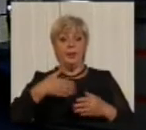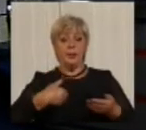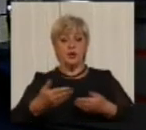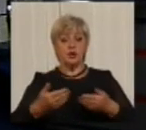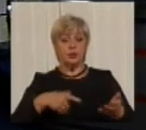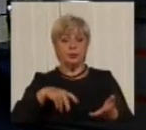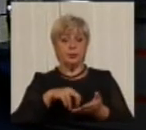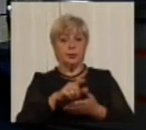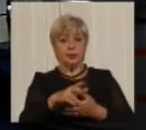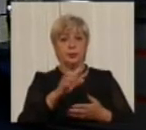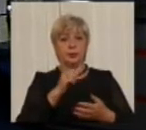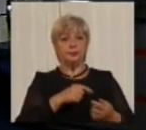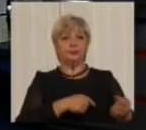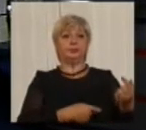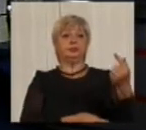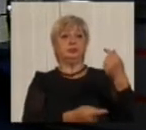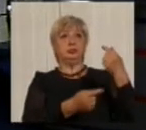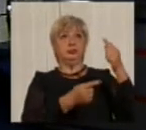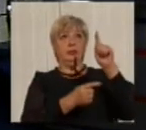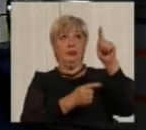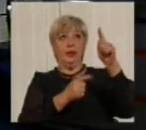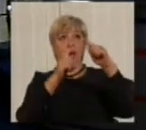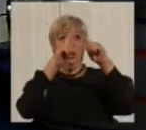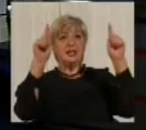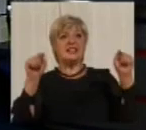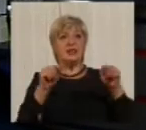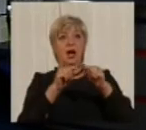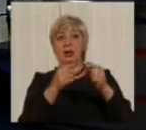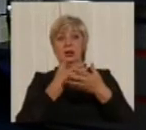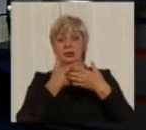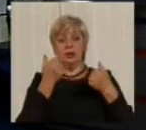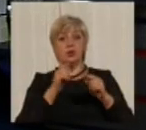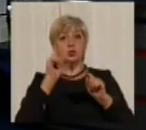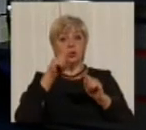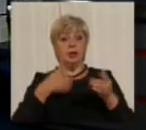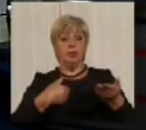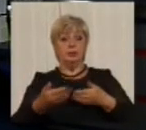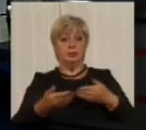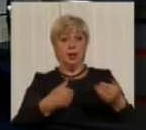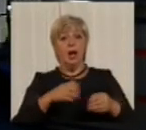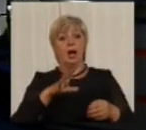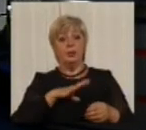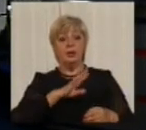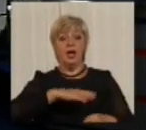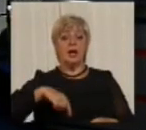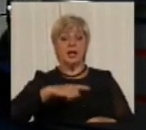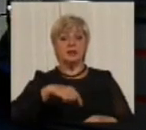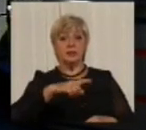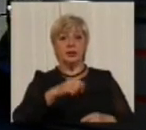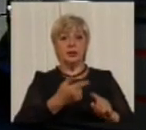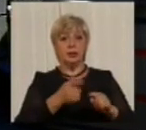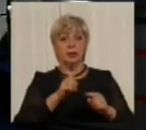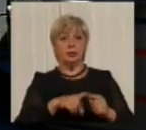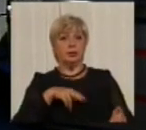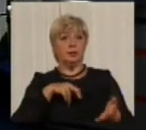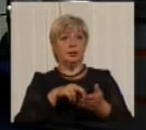но с ответственной сторони нету знака пешеходного перехода. А була розметка, которая выходила